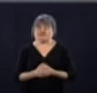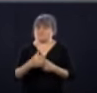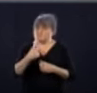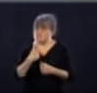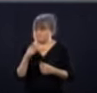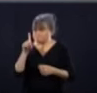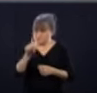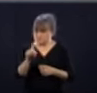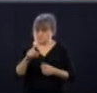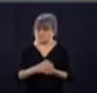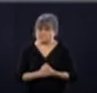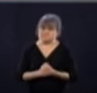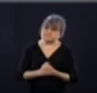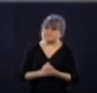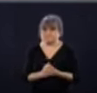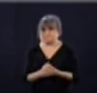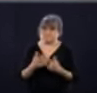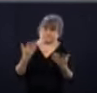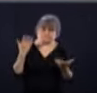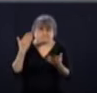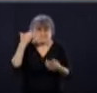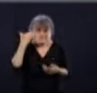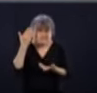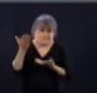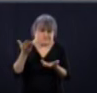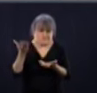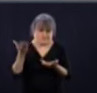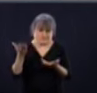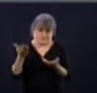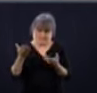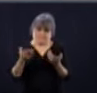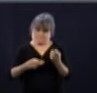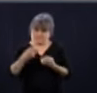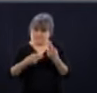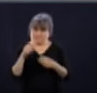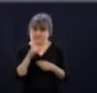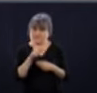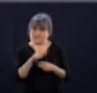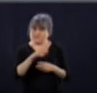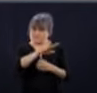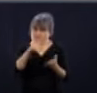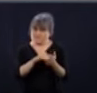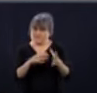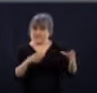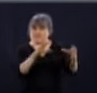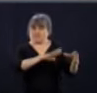justement, dans cette perspective d'un problème qui est quand même assez marqué à Montréal,